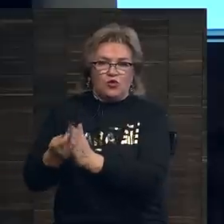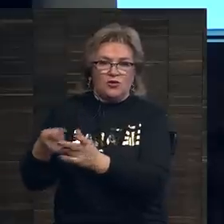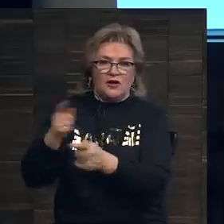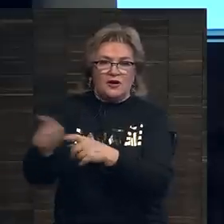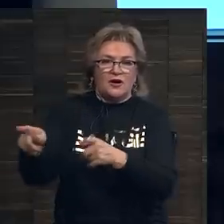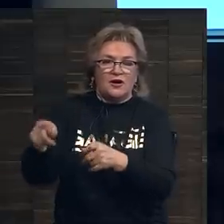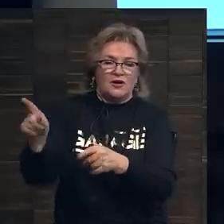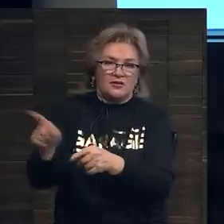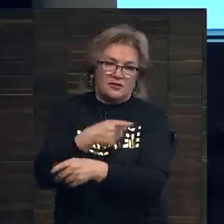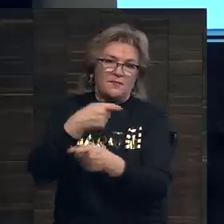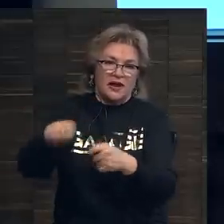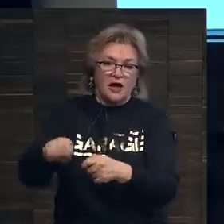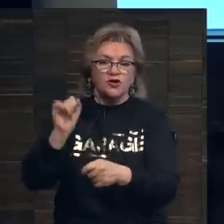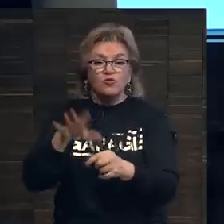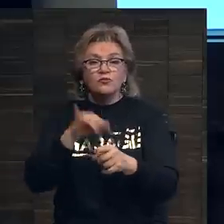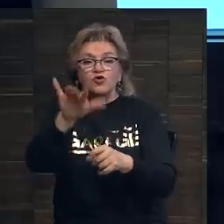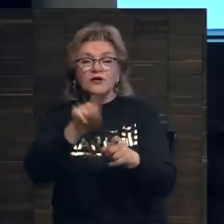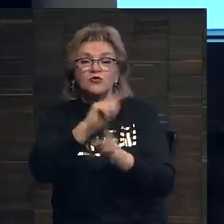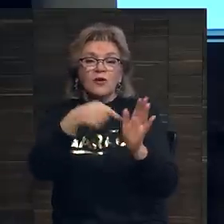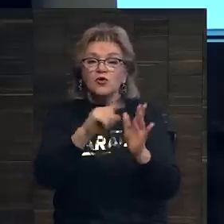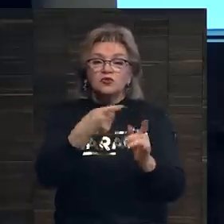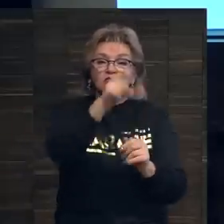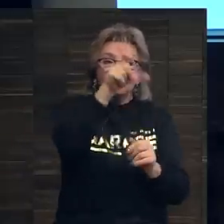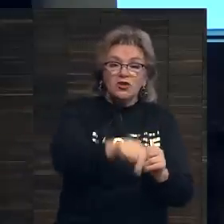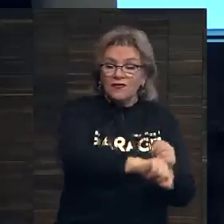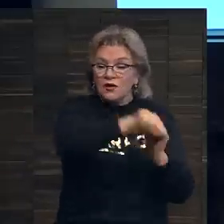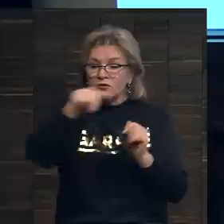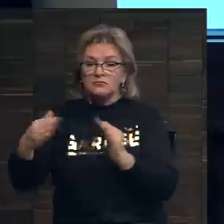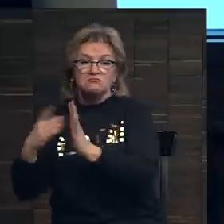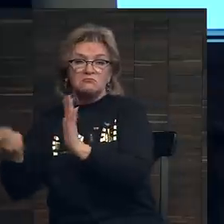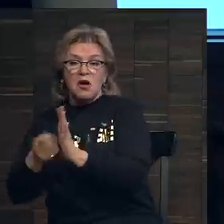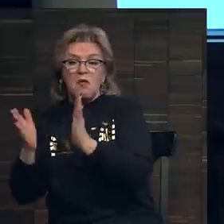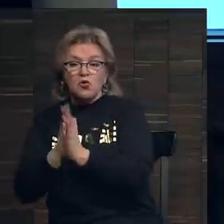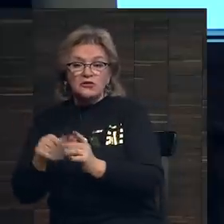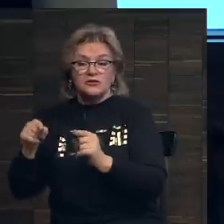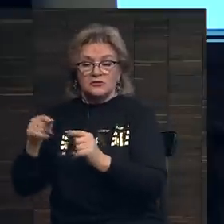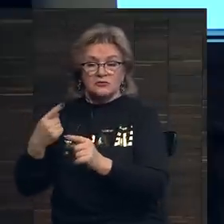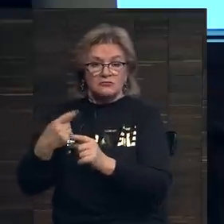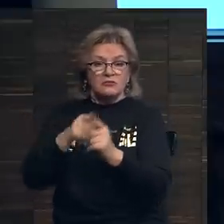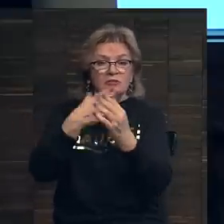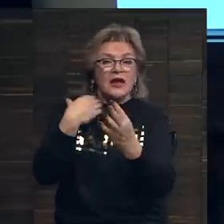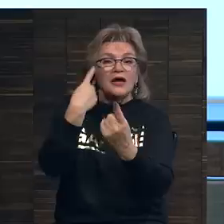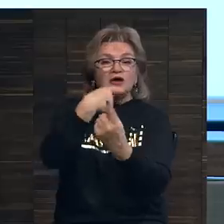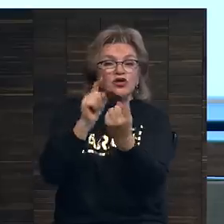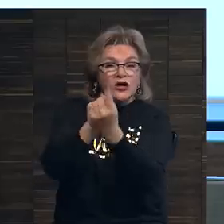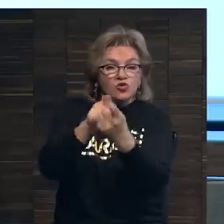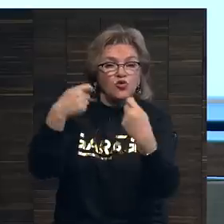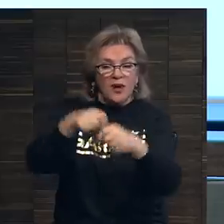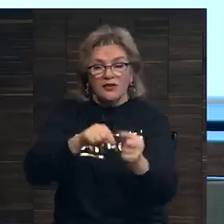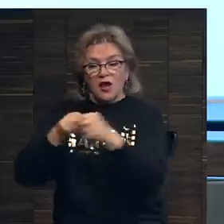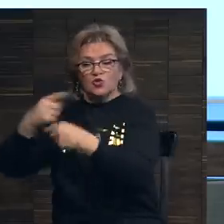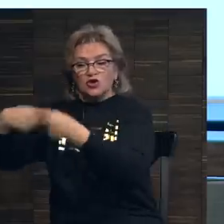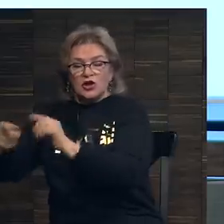может быть вы зададите такой вопрос, почему человек приходит в аукционный дом и просит его осуществить частную продажу, а не